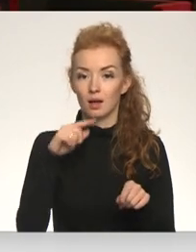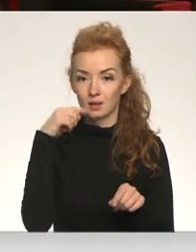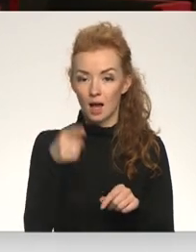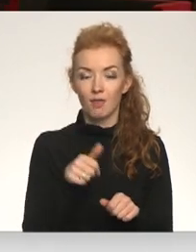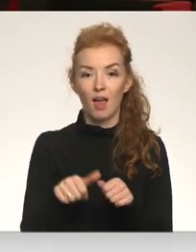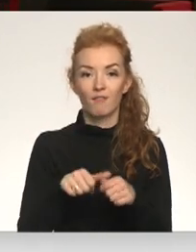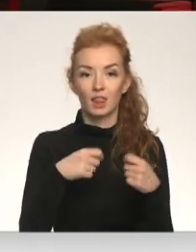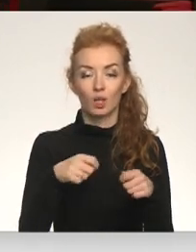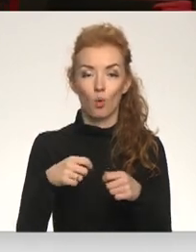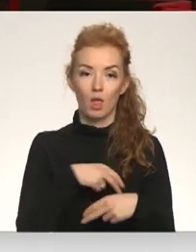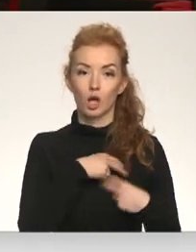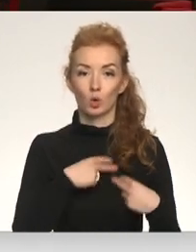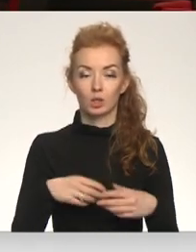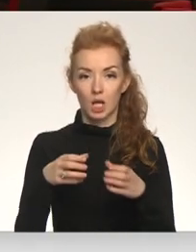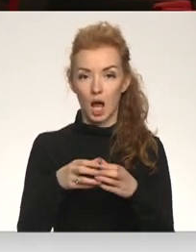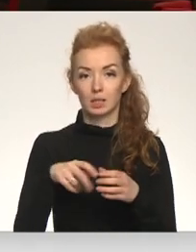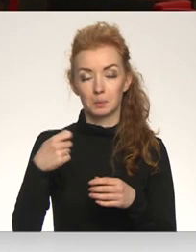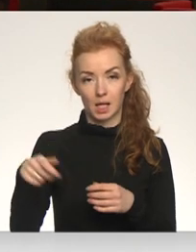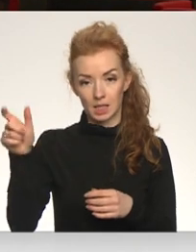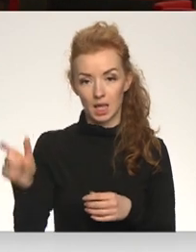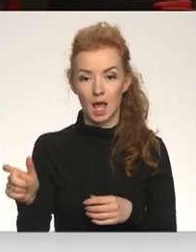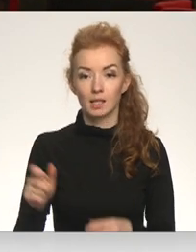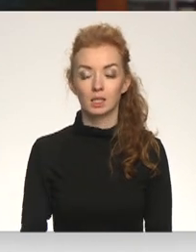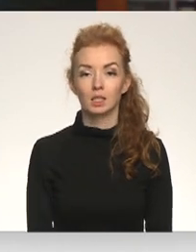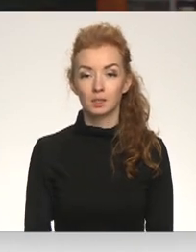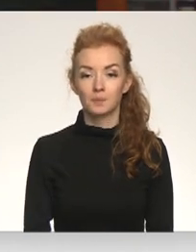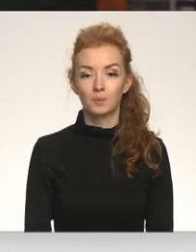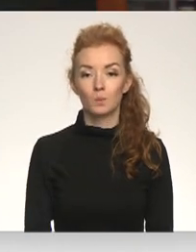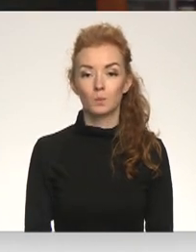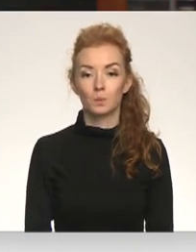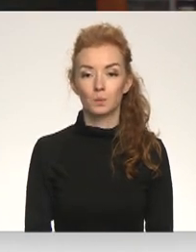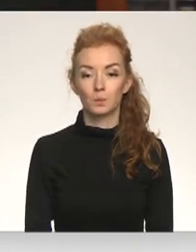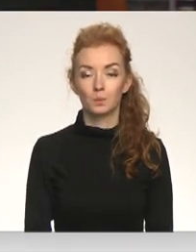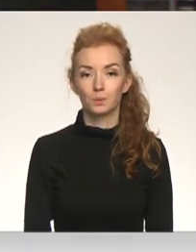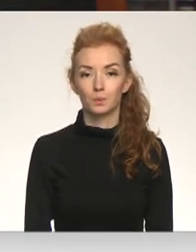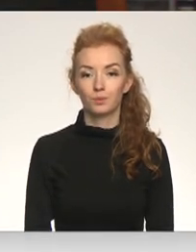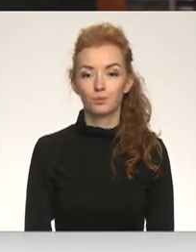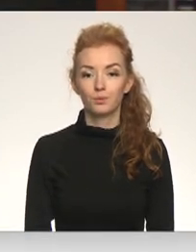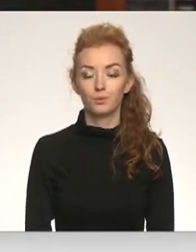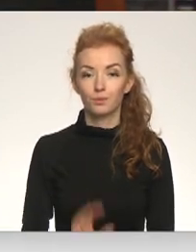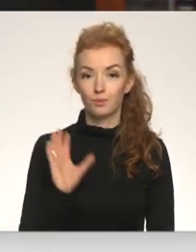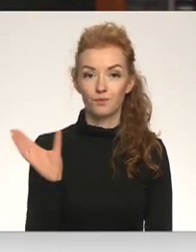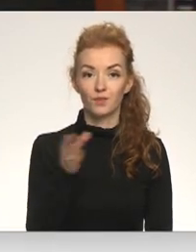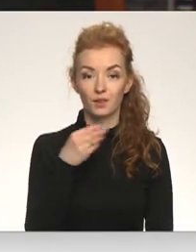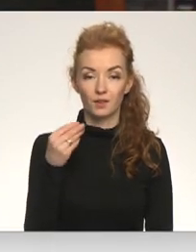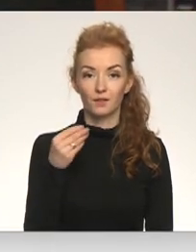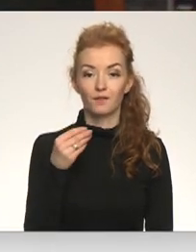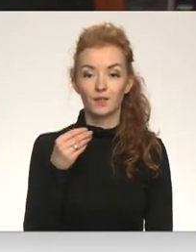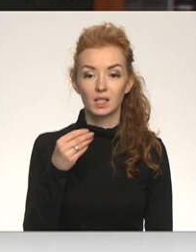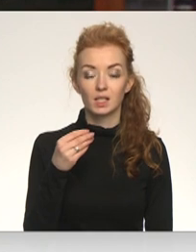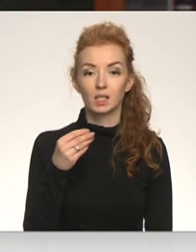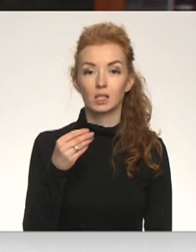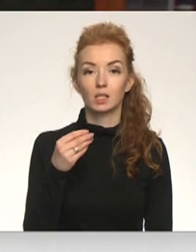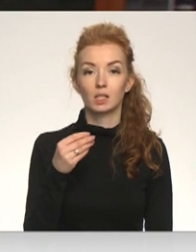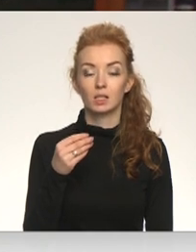degvielas Tirgotāja asociācijas prezidents Ojārs Karčevskis. Tātad, pirmkārt, jau viss lielākā alternatīva